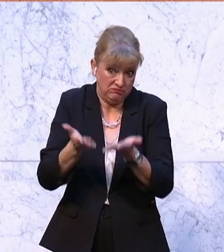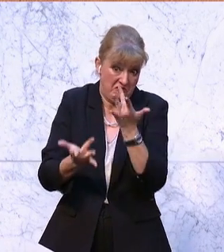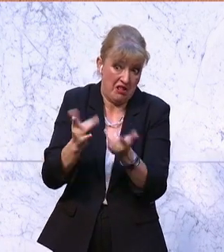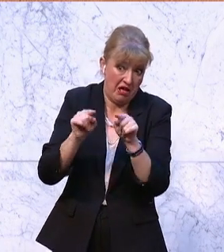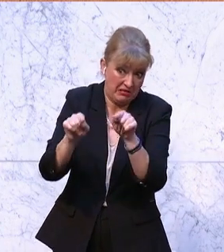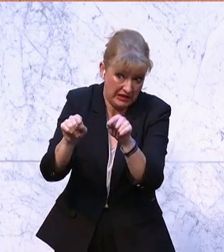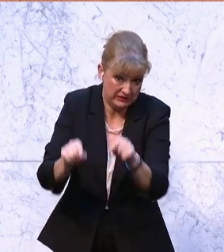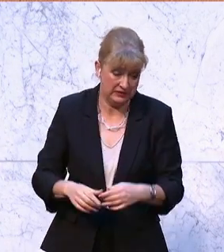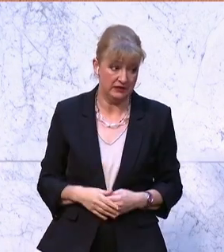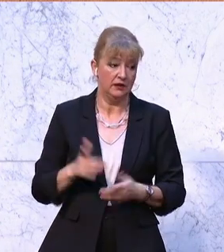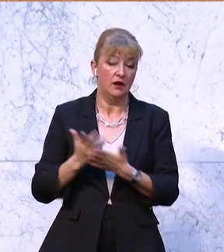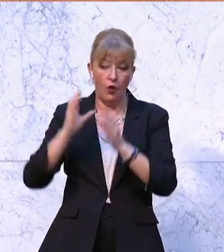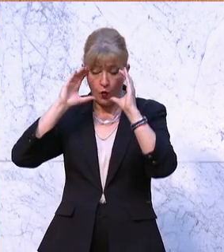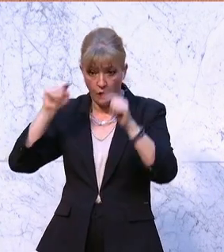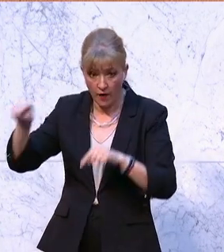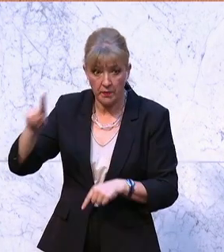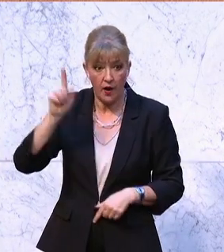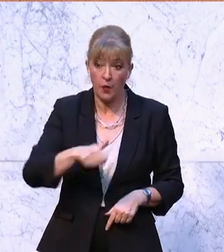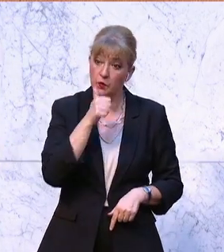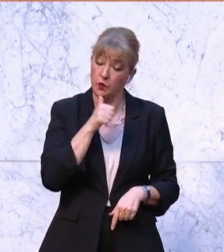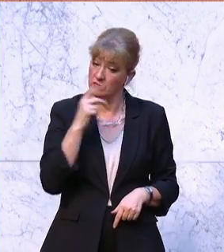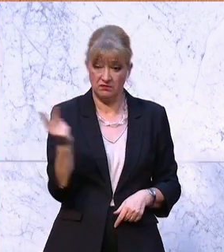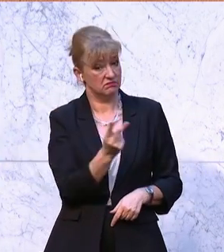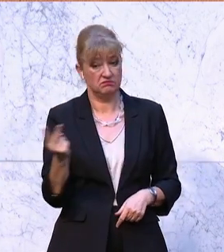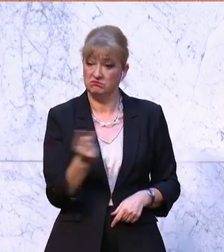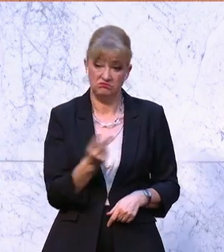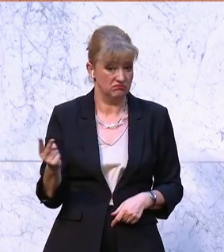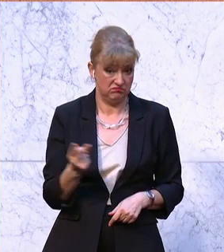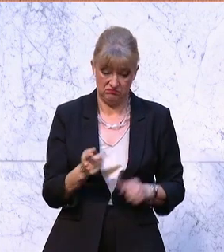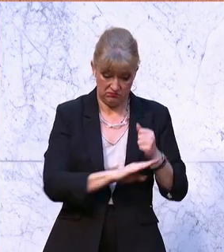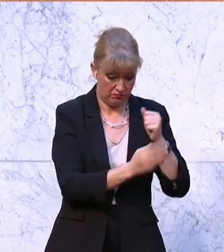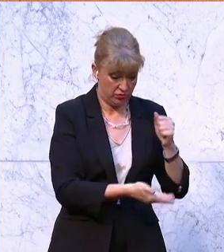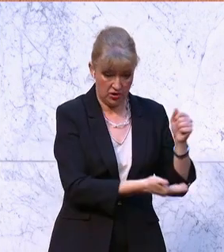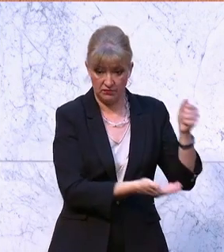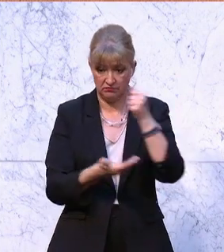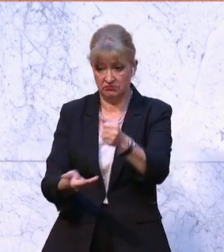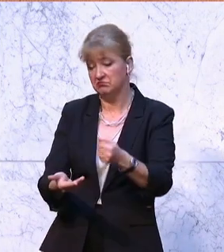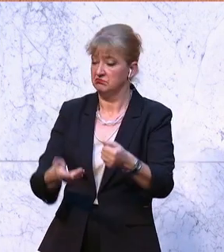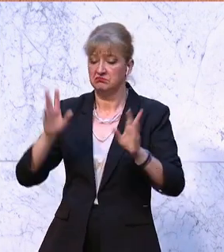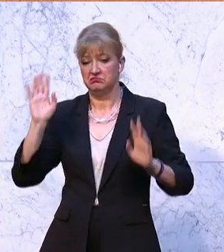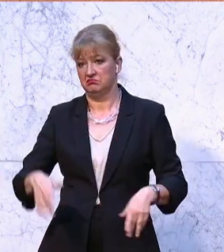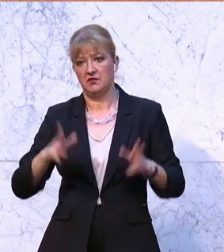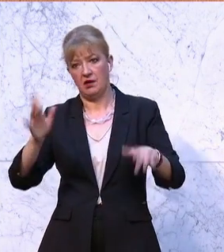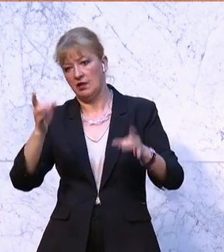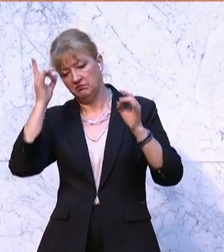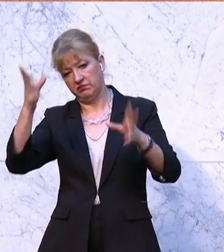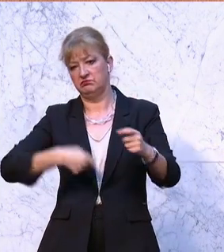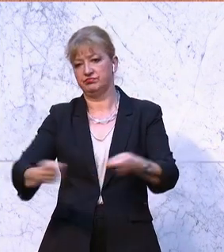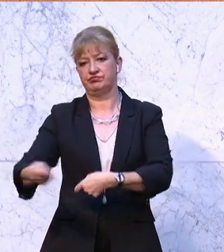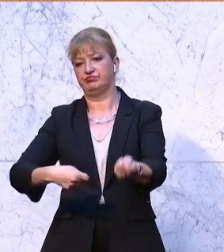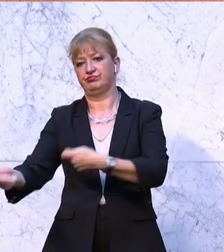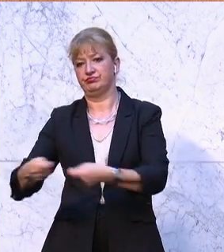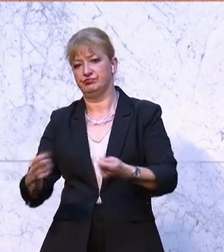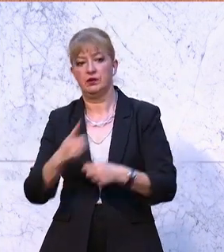Sowohl die ÖVP als auch die Grünen erhalten mit diesem Budget einen Freibrief zum Geld ausgeben, zulasten der